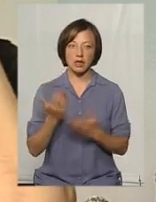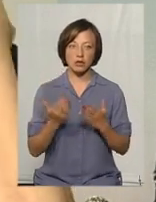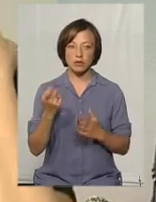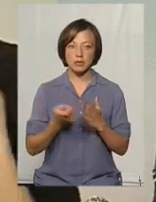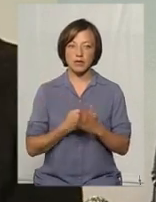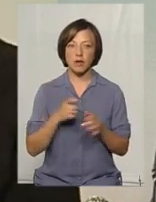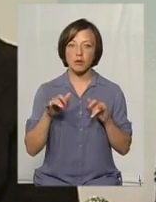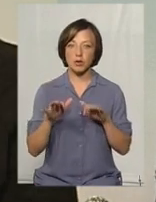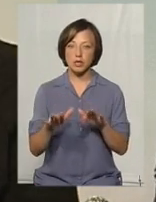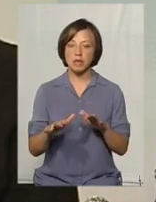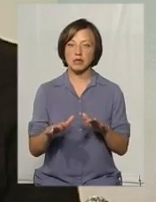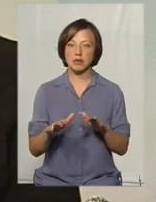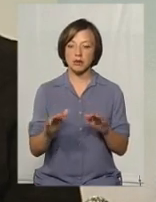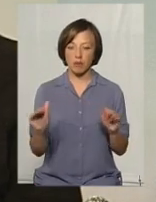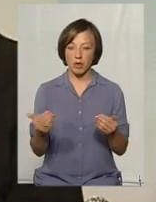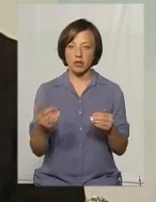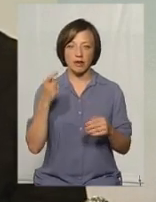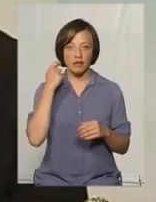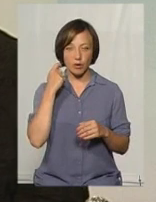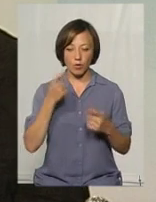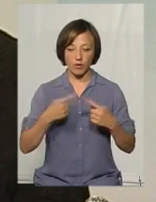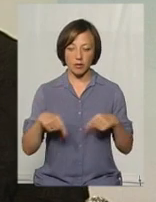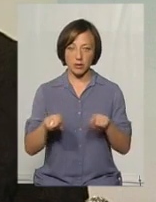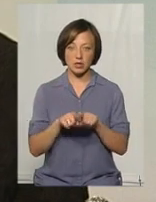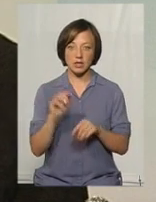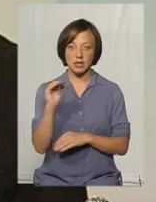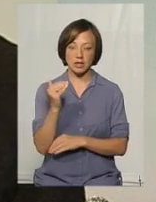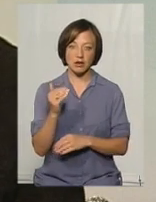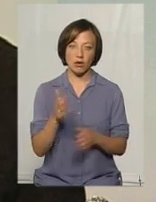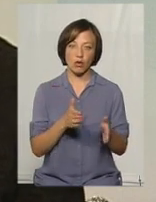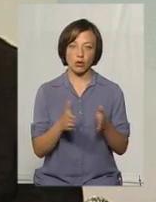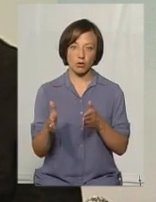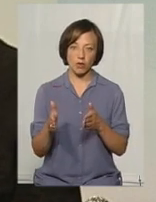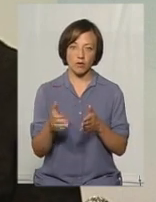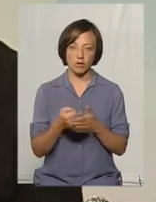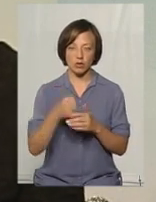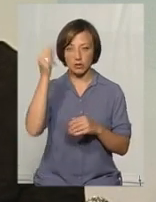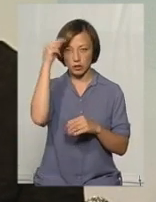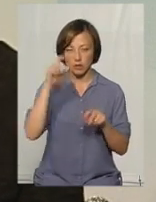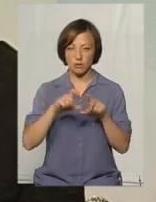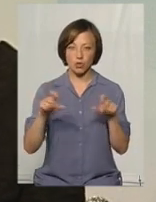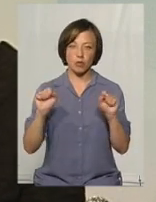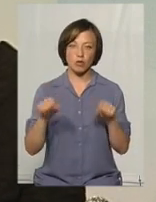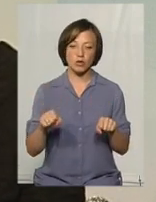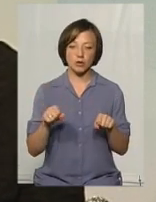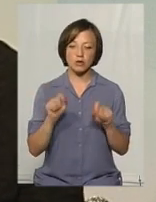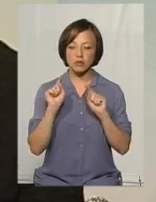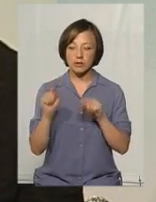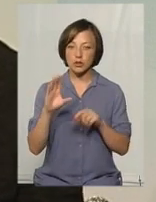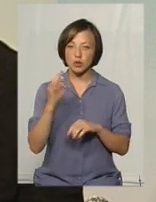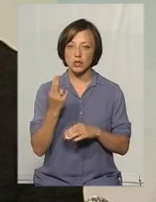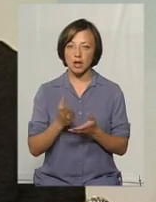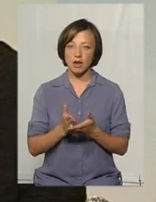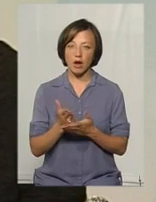пізнавальні процеси в вікових межах, то дитина вже, в принципі, готова до навчання в школі. Можемо звернути на соціальний аспект.